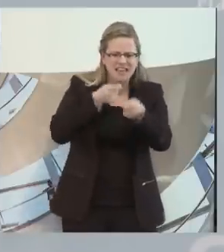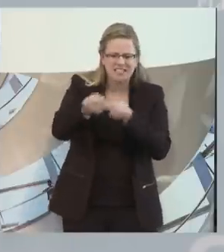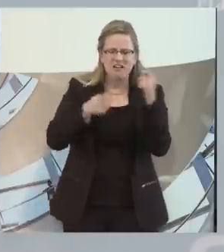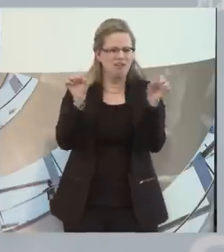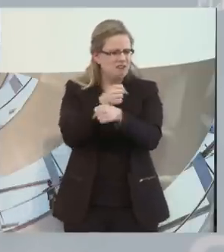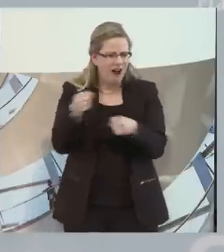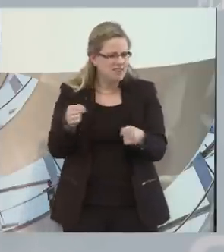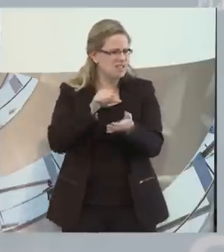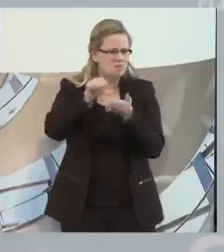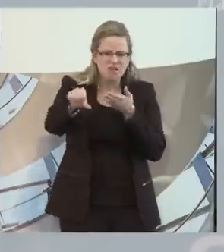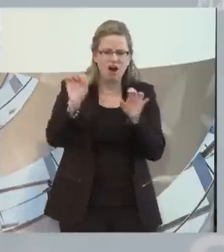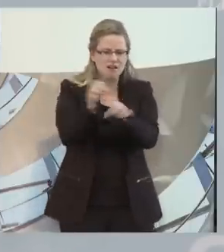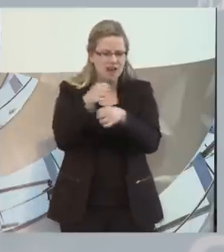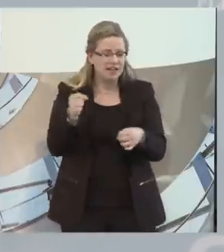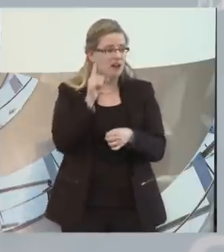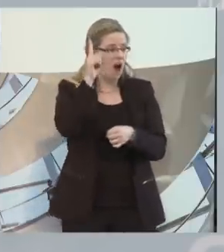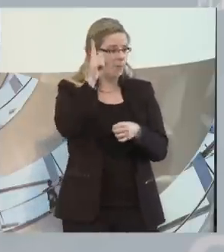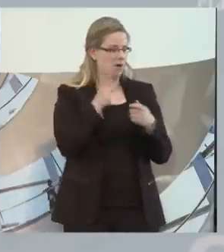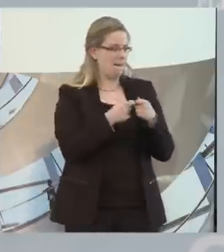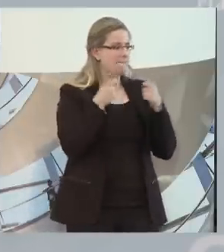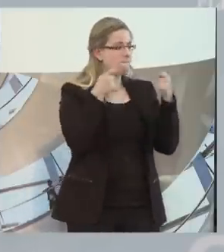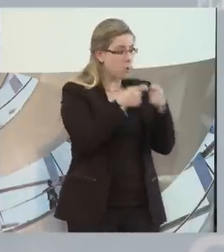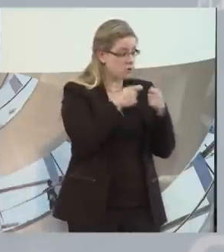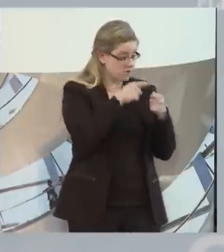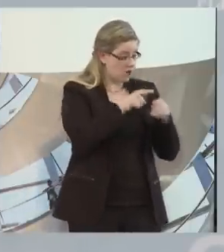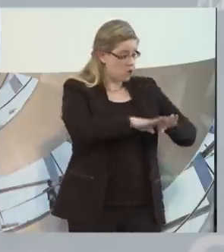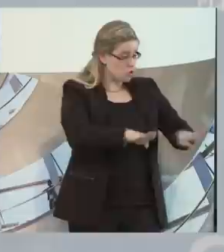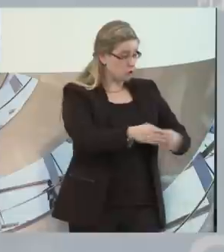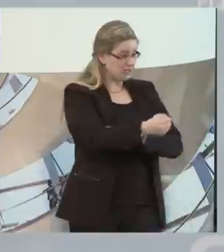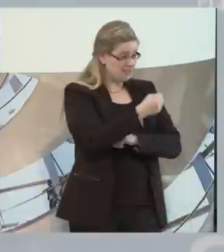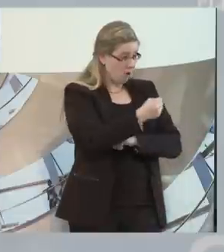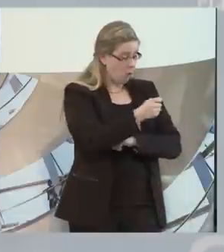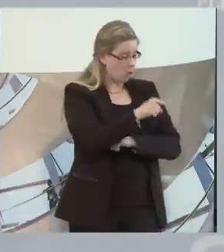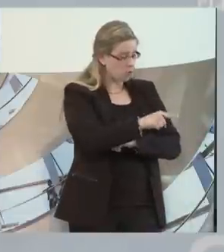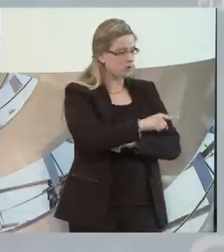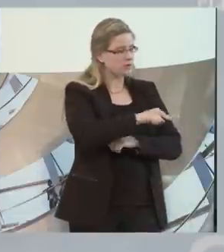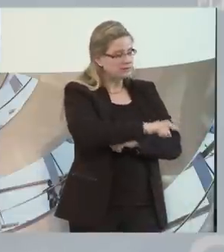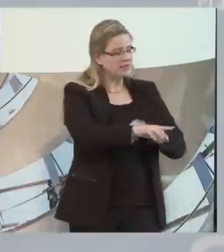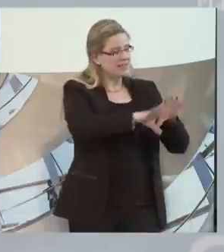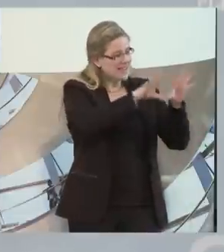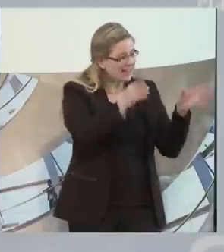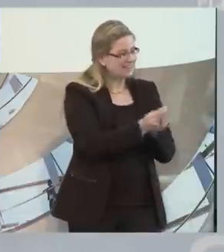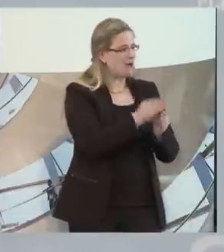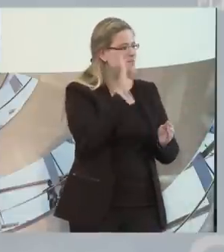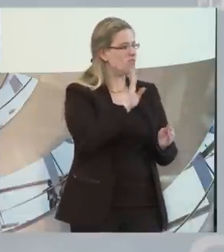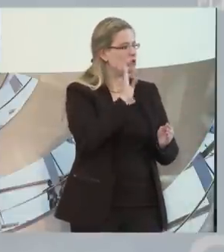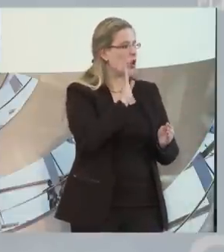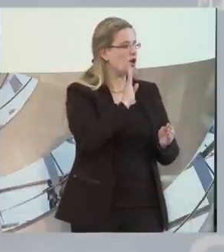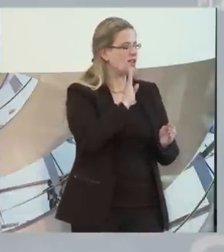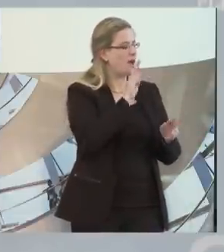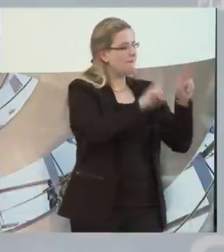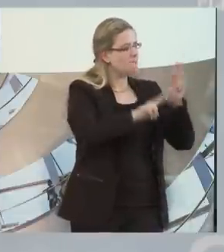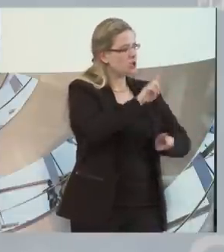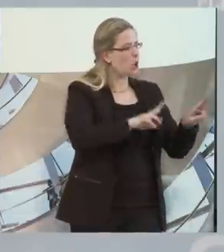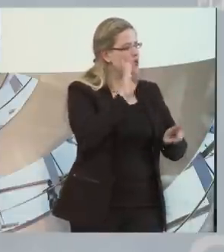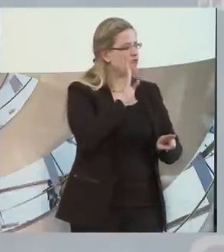Kenntnis nehmen, dass der Bund mit der Grundsicherung der Grundfinanzierung für das gesamte betreute Wohnen in der Bundesrepublik Deutschland geworden ist.